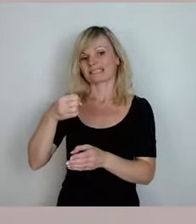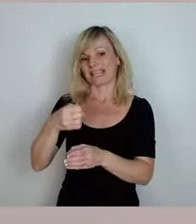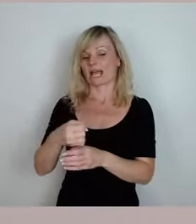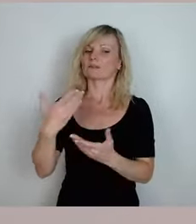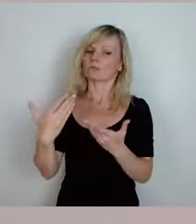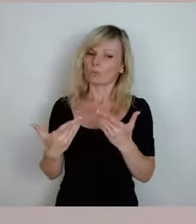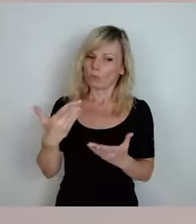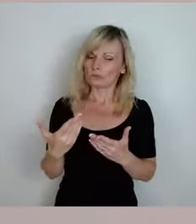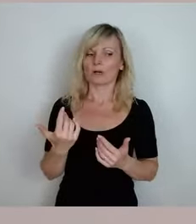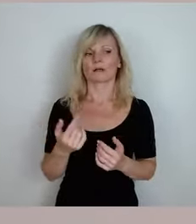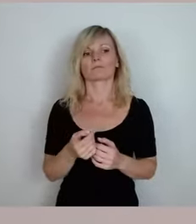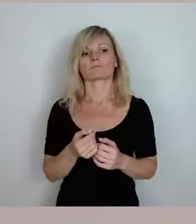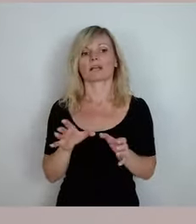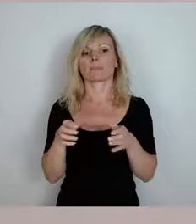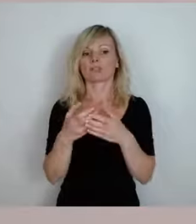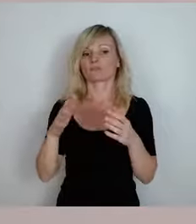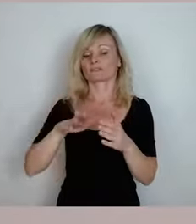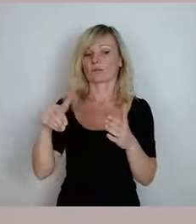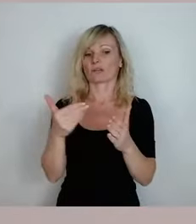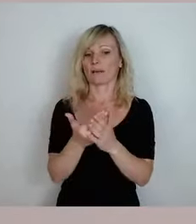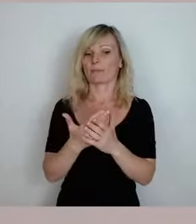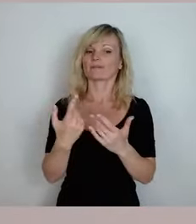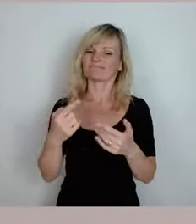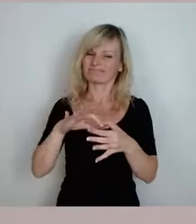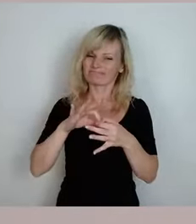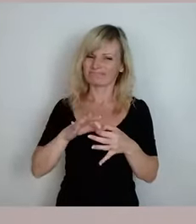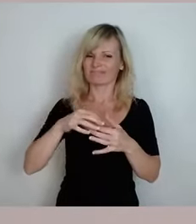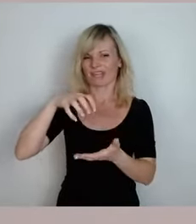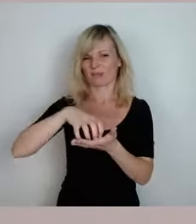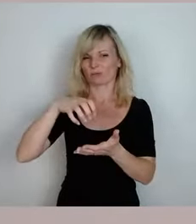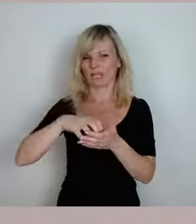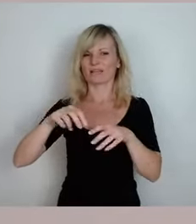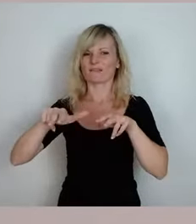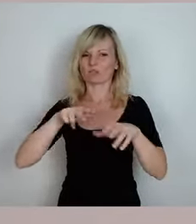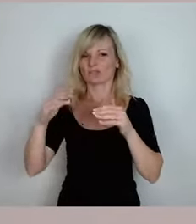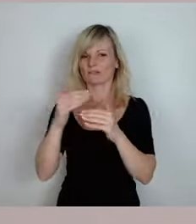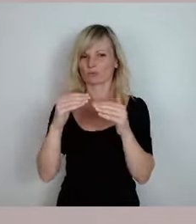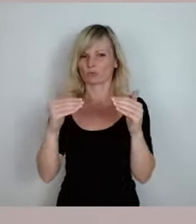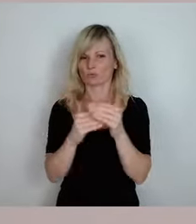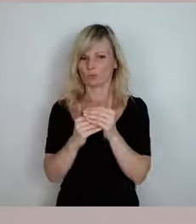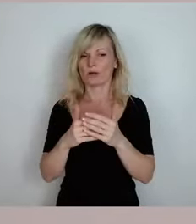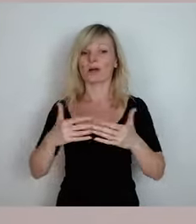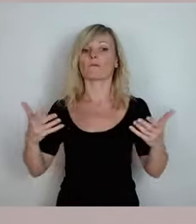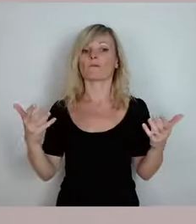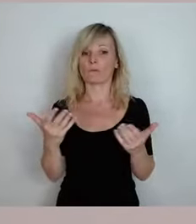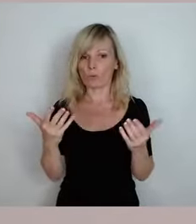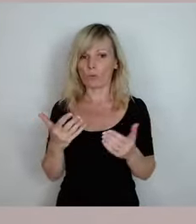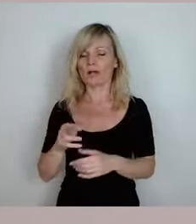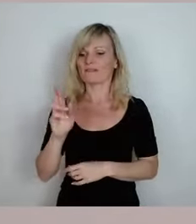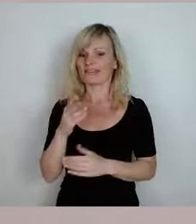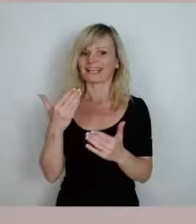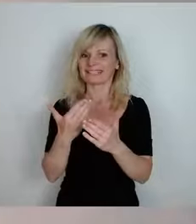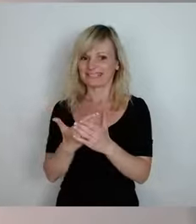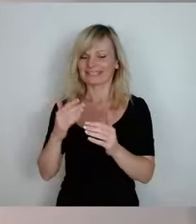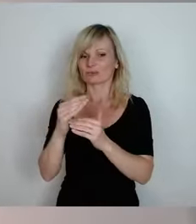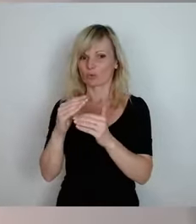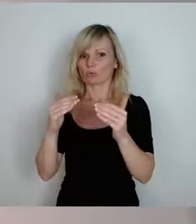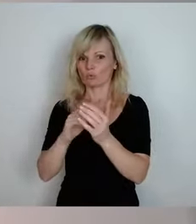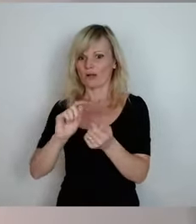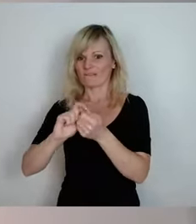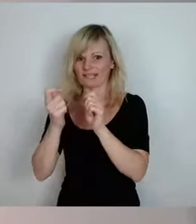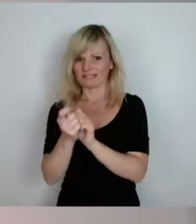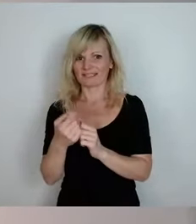Wirtschaftsstruktur, die vor allen Dingen jetzt in den Regionen eingesetzt werden sollen, die nicht von diesem Strukturwandelgeld profitieren. Und das